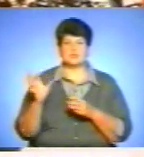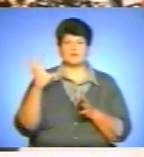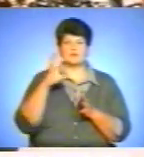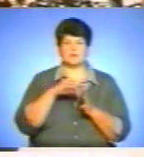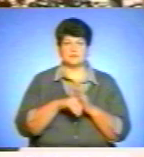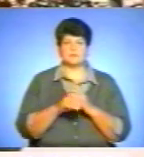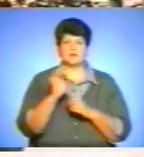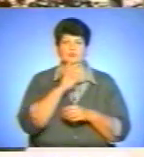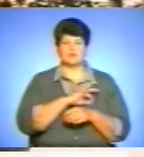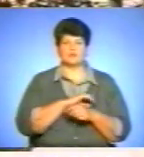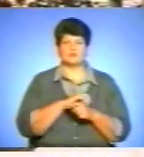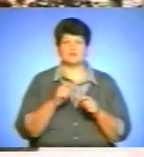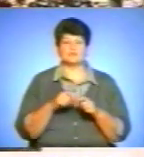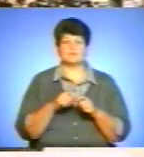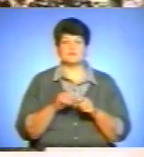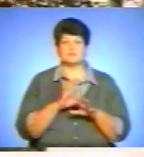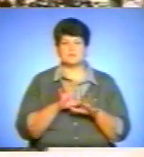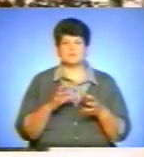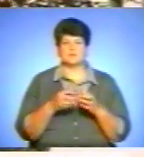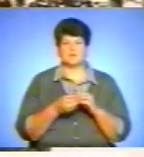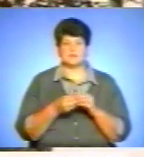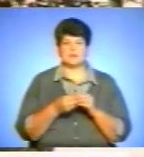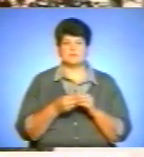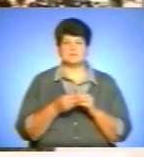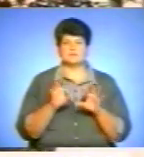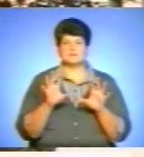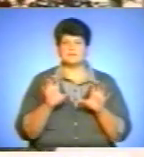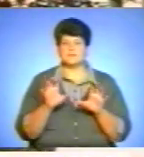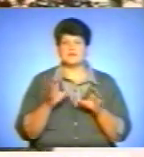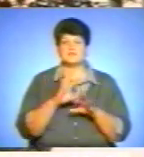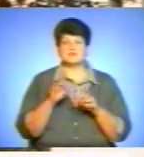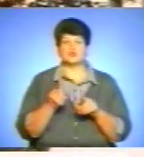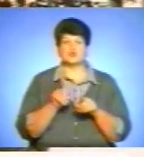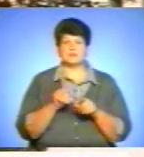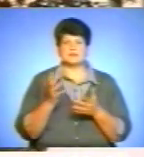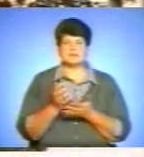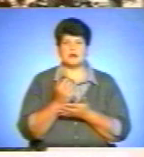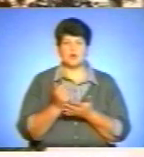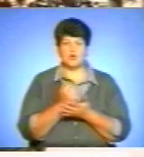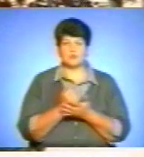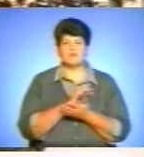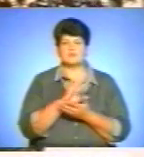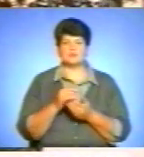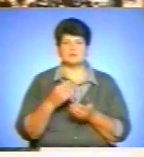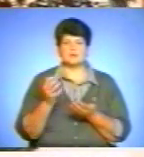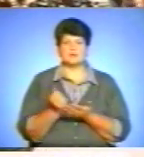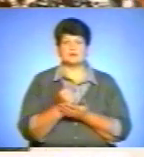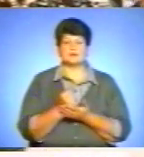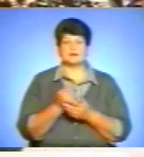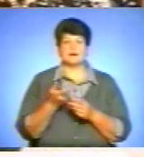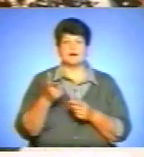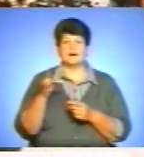у розв'язання проблеми безпритольних тварин. Тобто все, що ми заробимо, ті кошти, що ми залучимо, в тому числі від